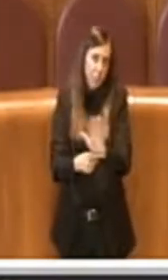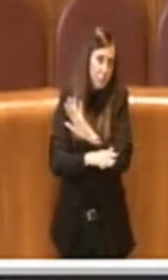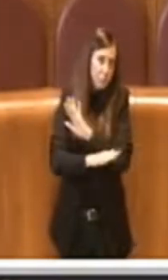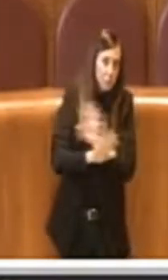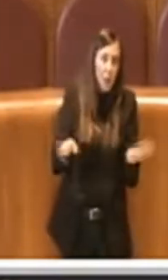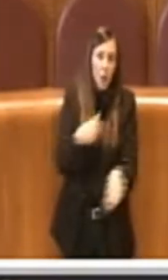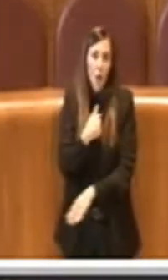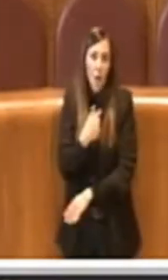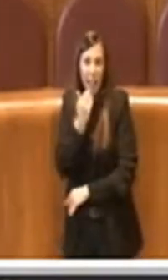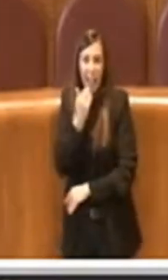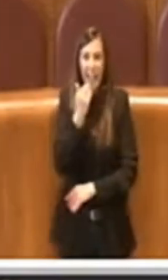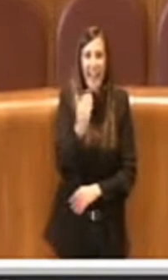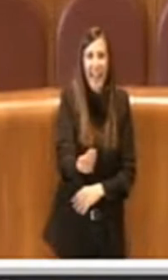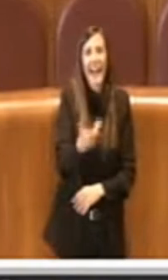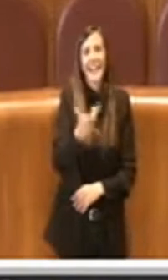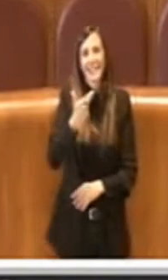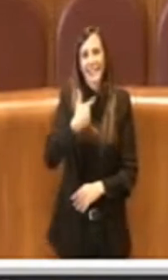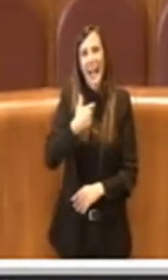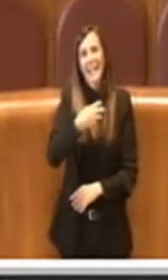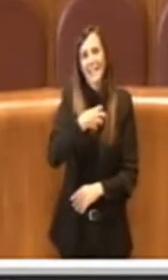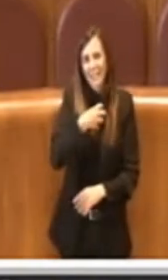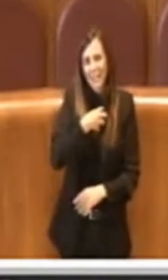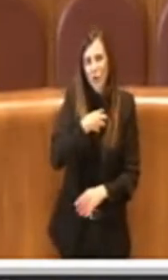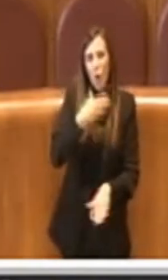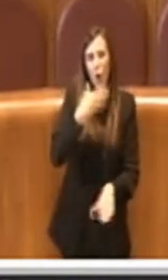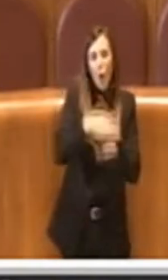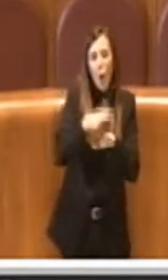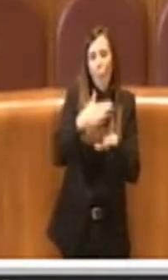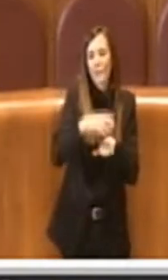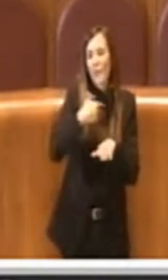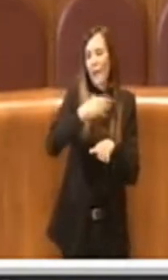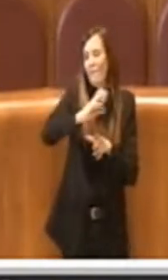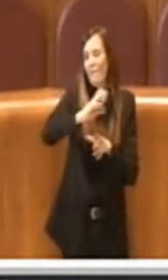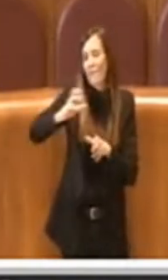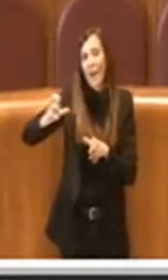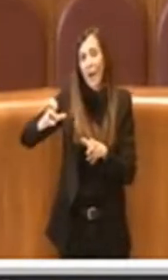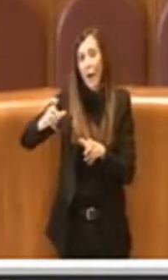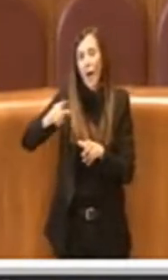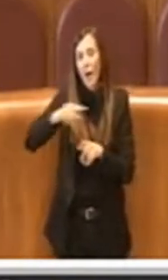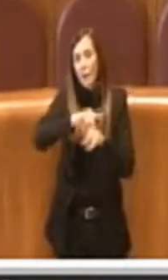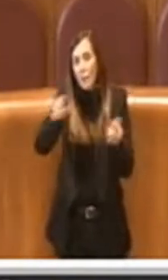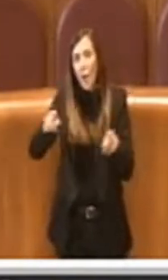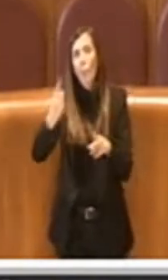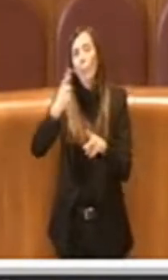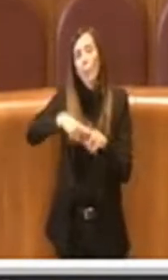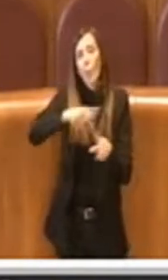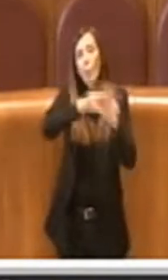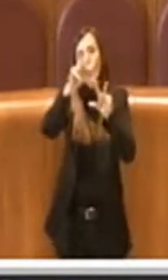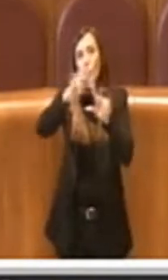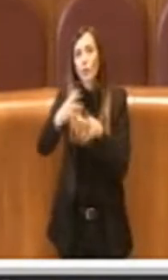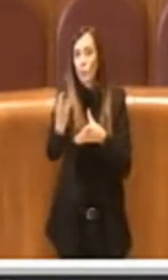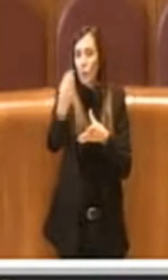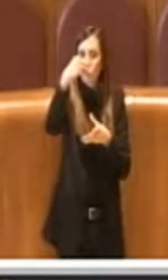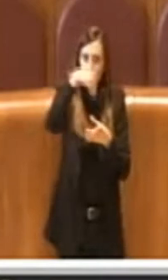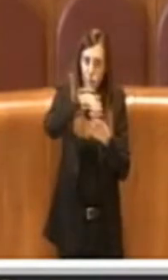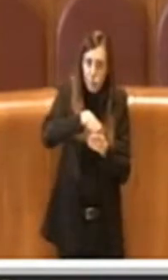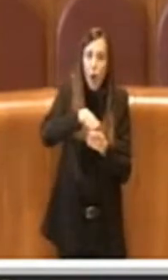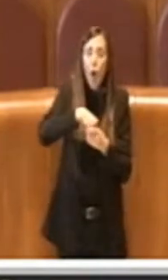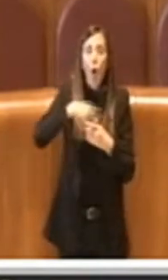ringrazio i diversi assessorati competenti con il municipio proprio perché si sono attivati hanno permesso